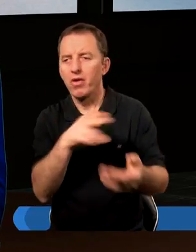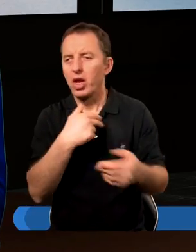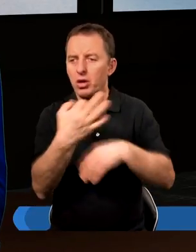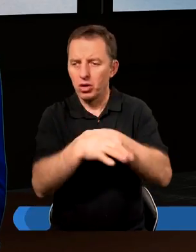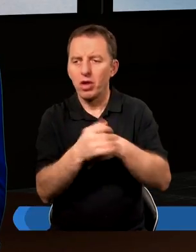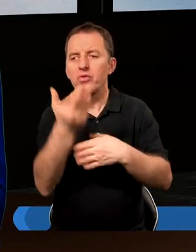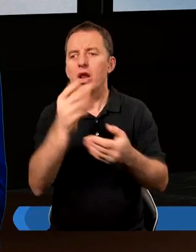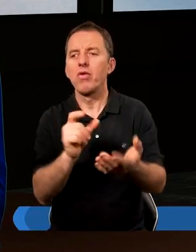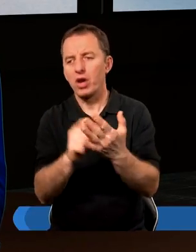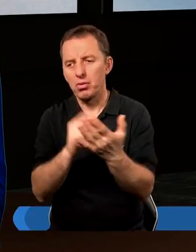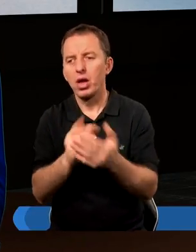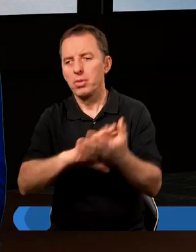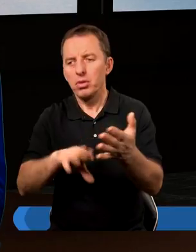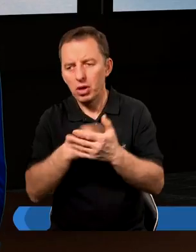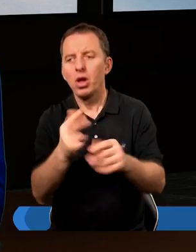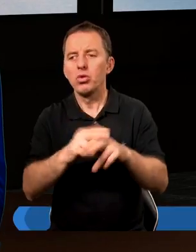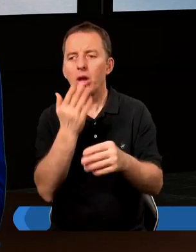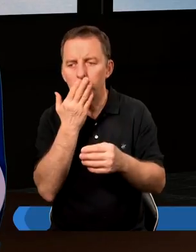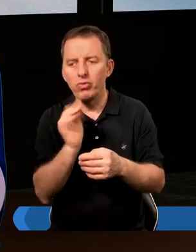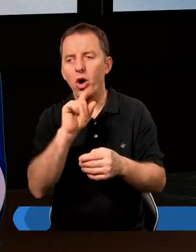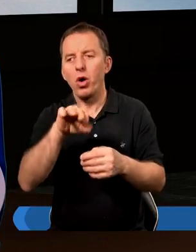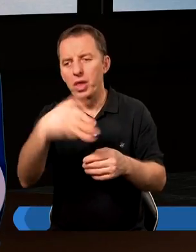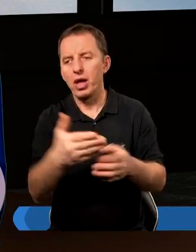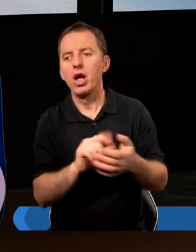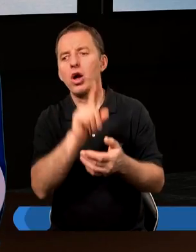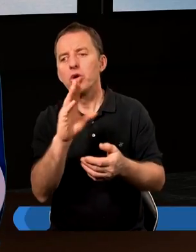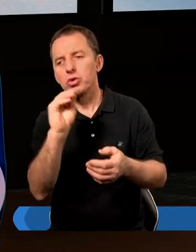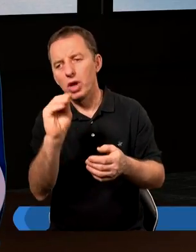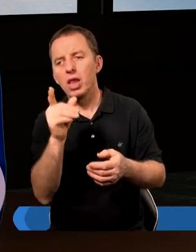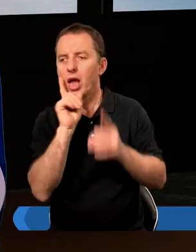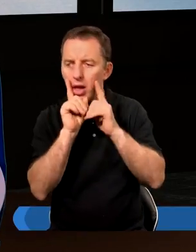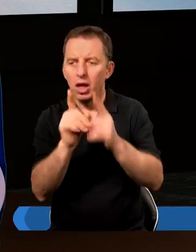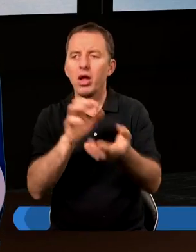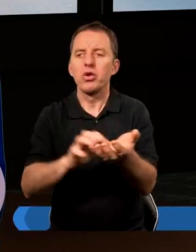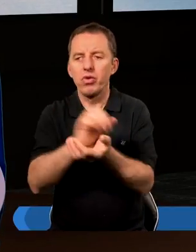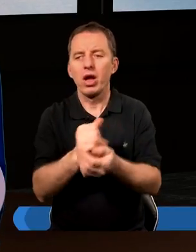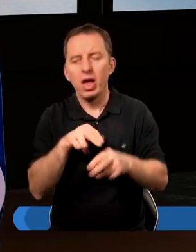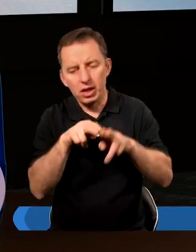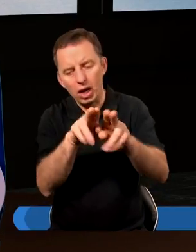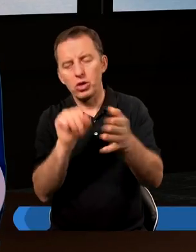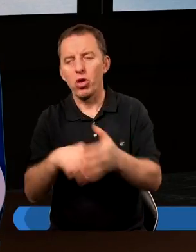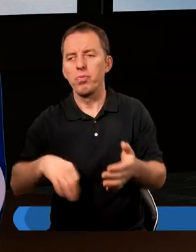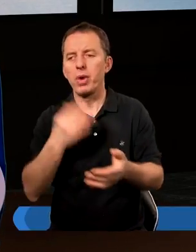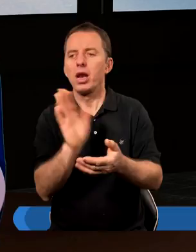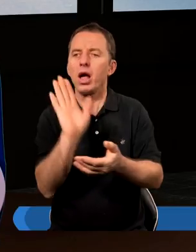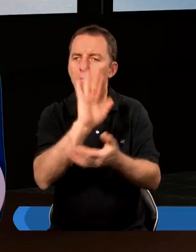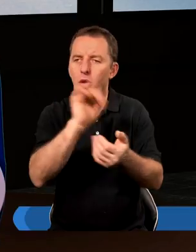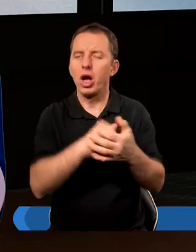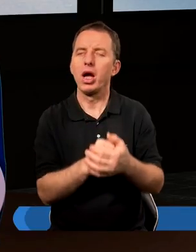naszym studium wiele fragmentów Pisma Świętego, które mówią o tym, że tak naprawdę ten świat należy do Pana Boga.